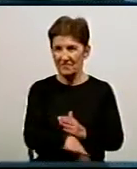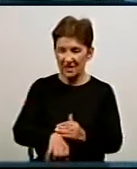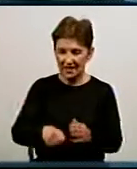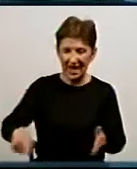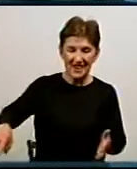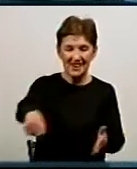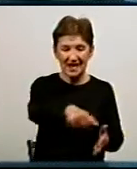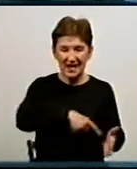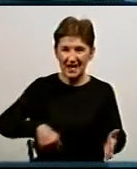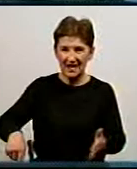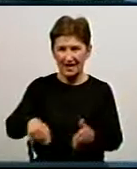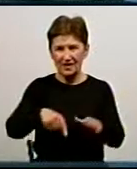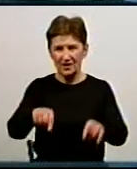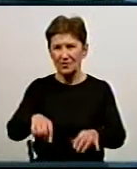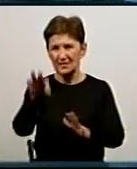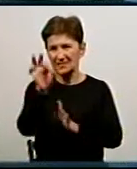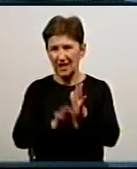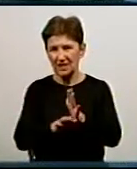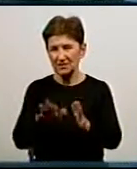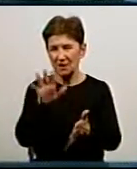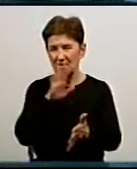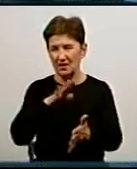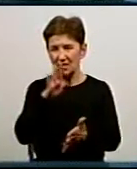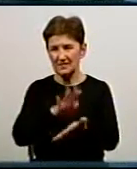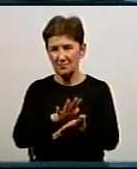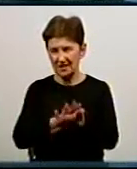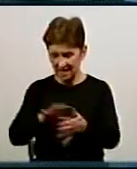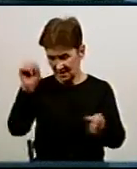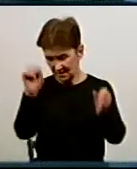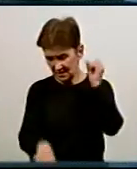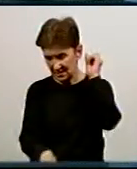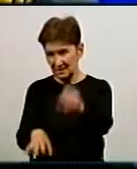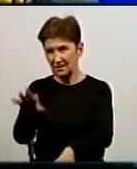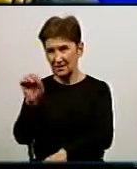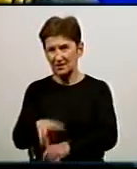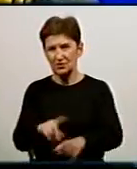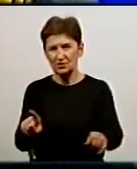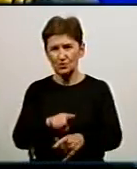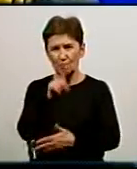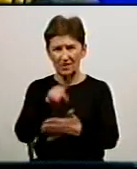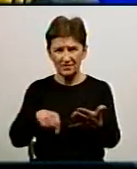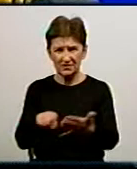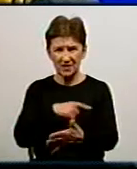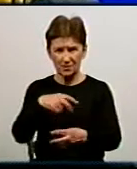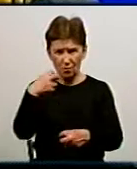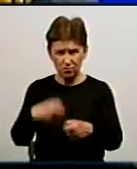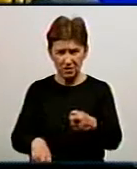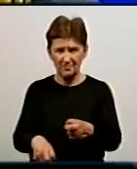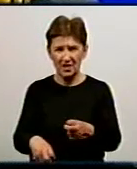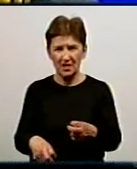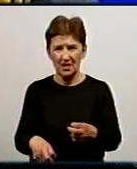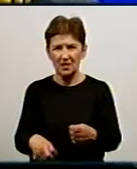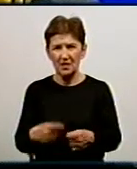кидається сміття, побутове сміття. І, звичайно, для того, щоб ліквідувати порив, щоб відключити одну-дві